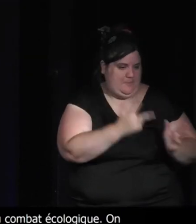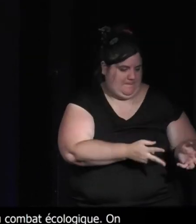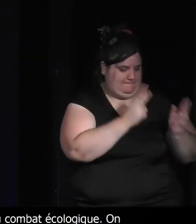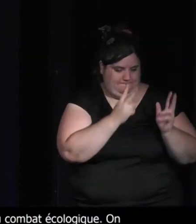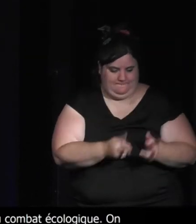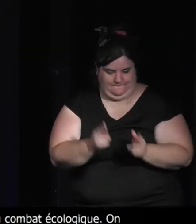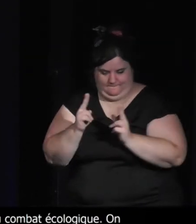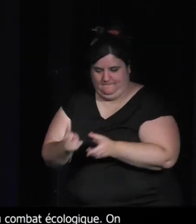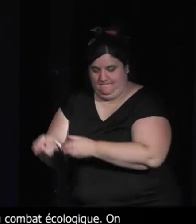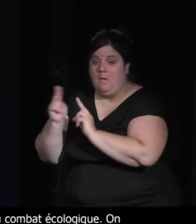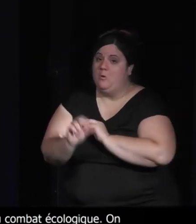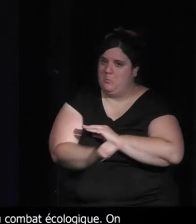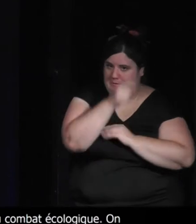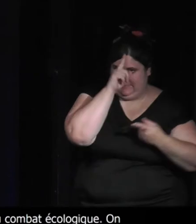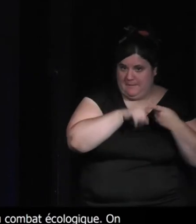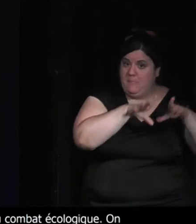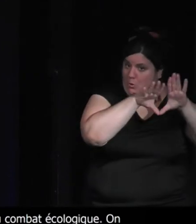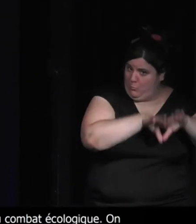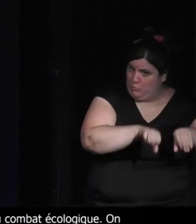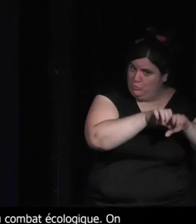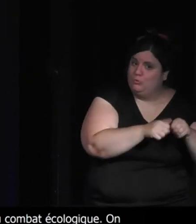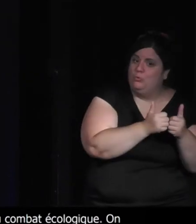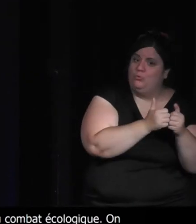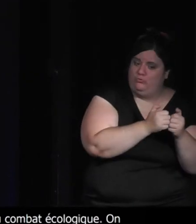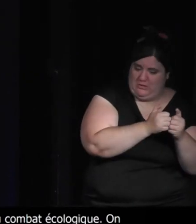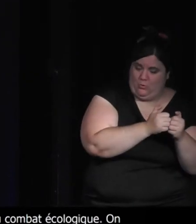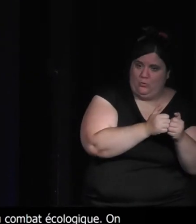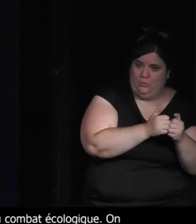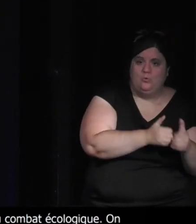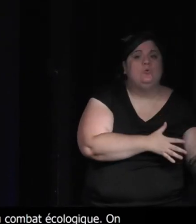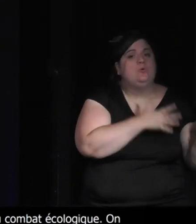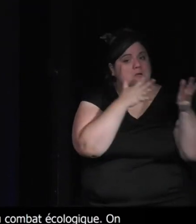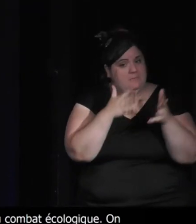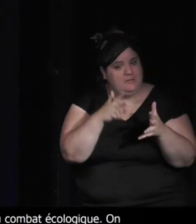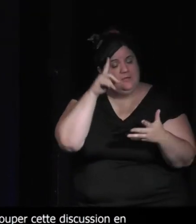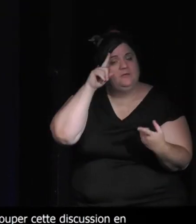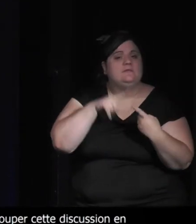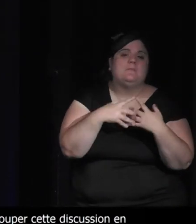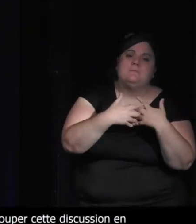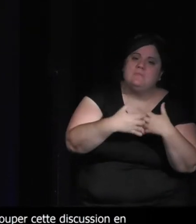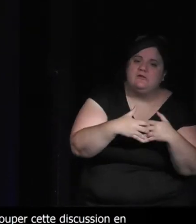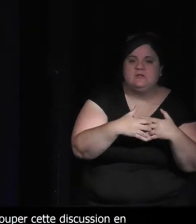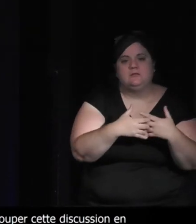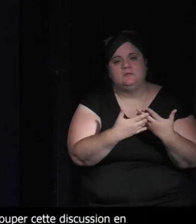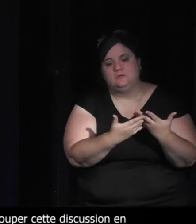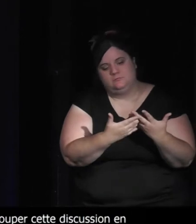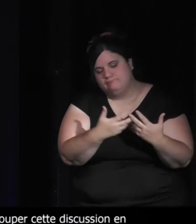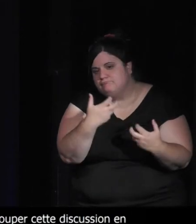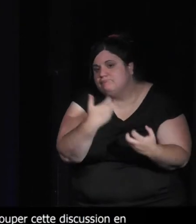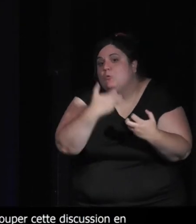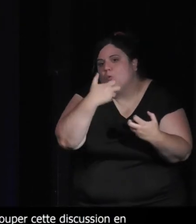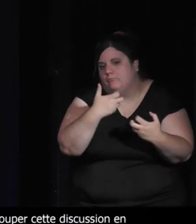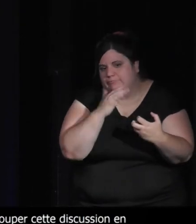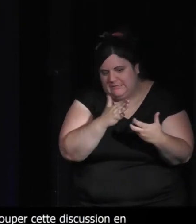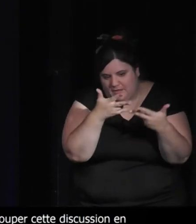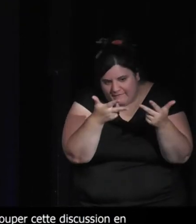du côté de la production du jeu vidéo. Première partie, sur le côté hardware, support informatique. Le côté, on va dire, solide